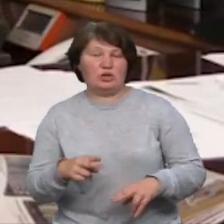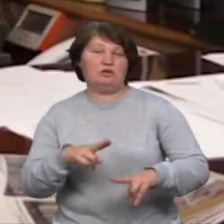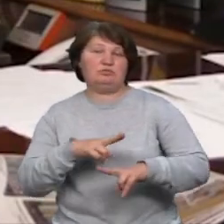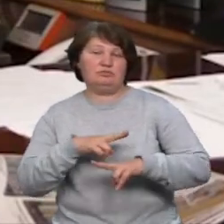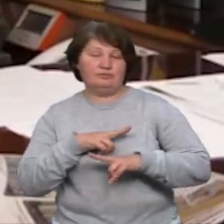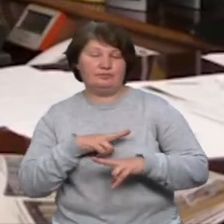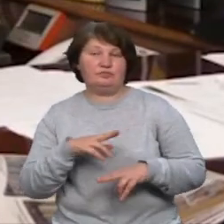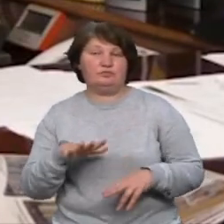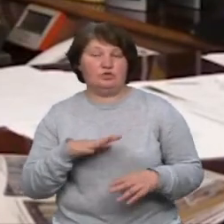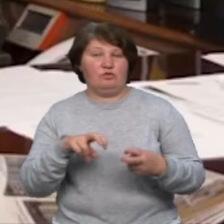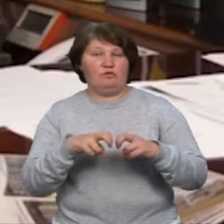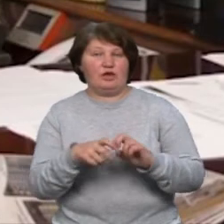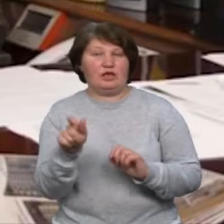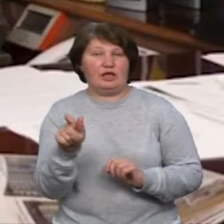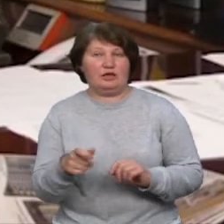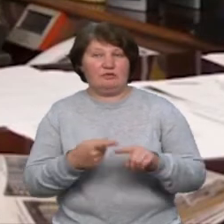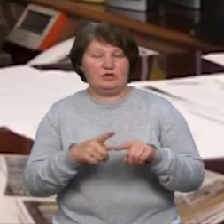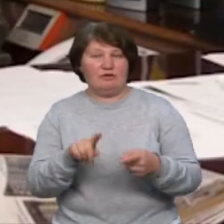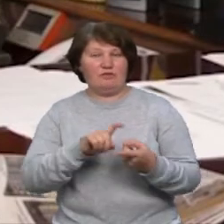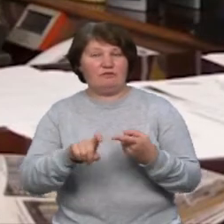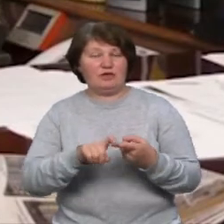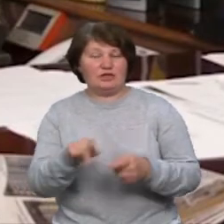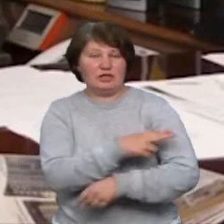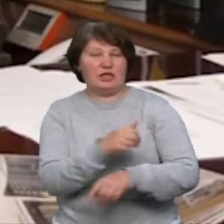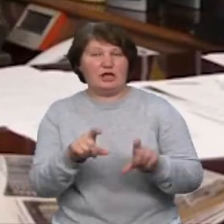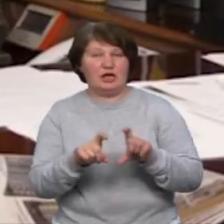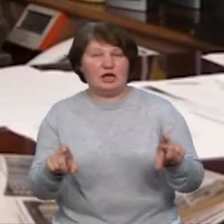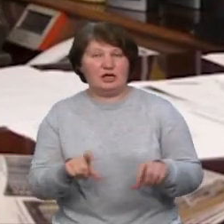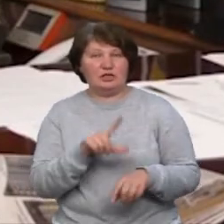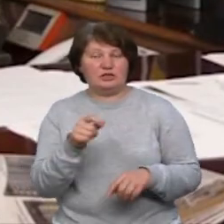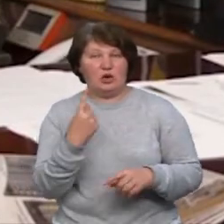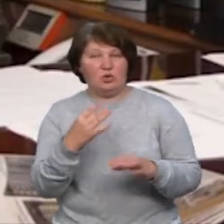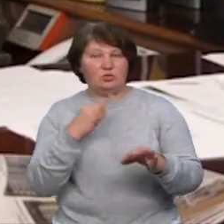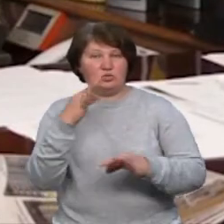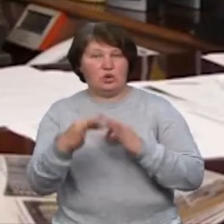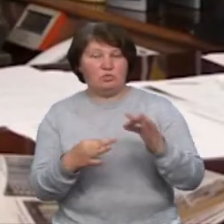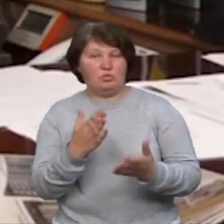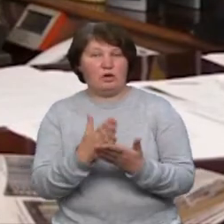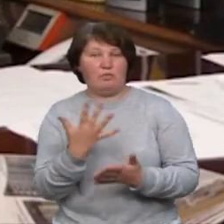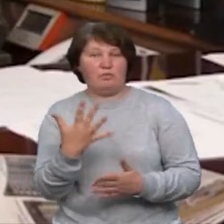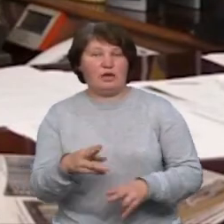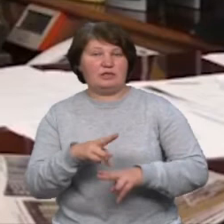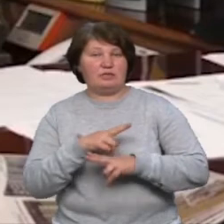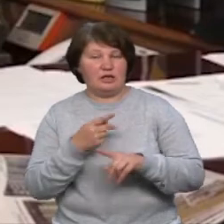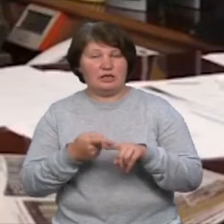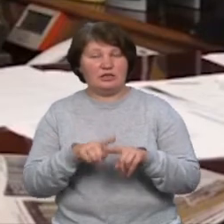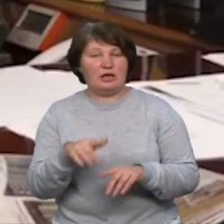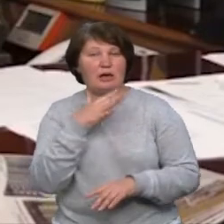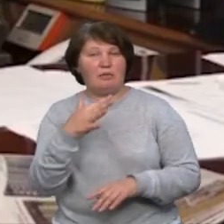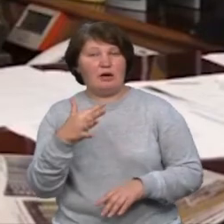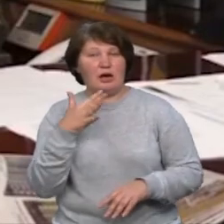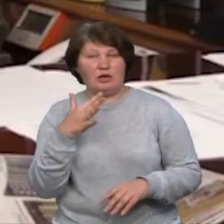франківця є в інфекційній лікарні. Тому за добу маємо п'ять летальних випадків, і це є багато. Це